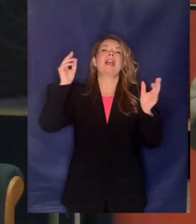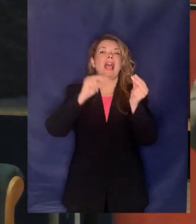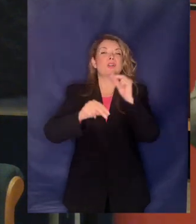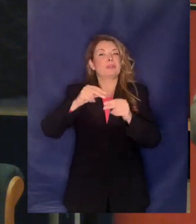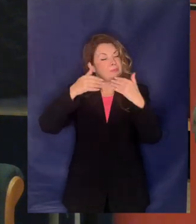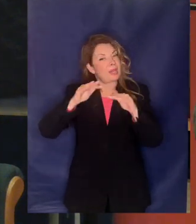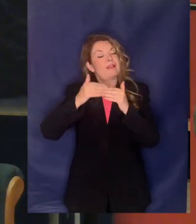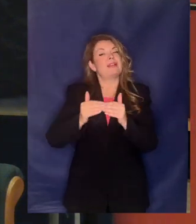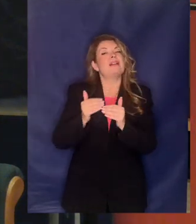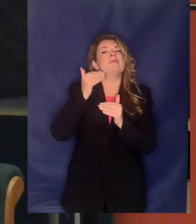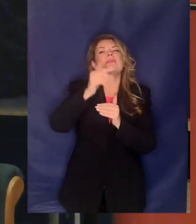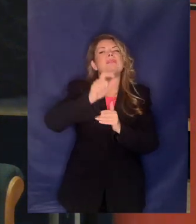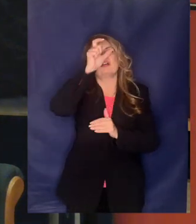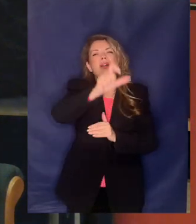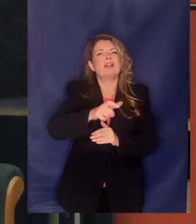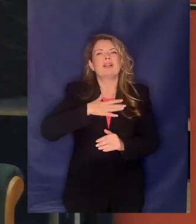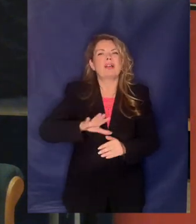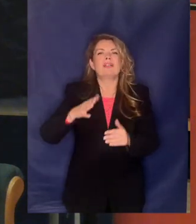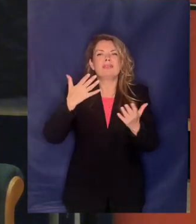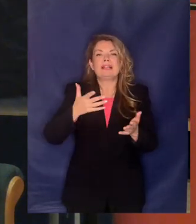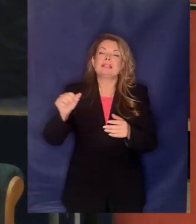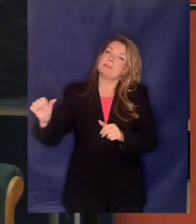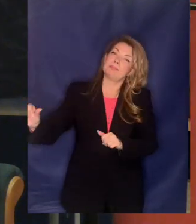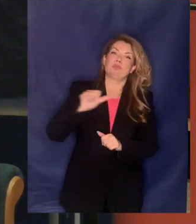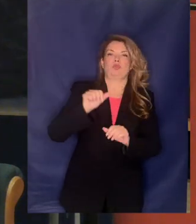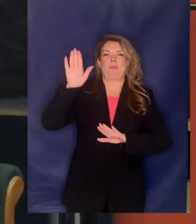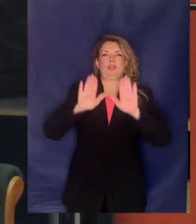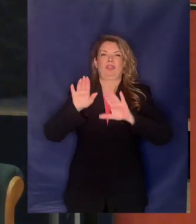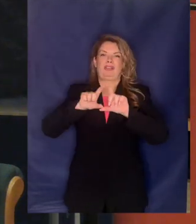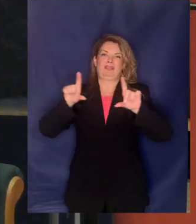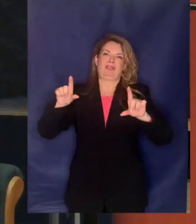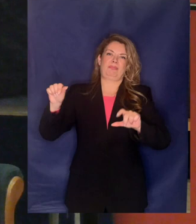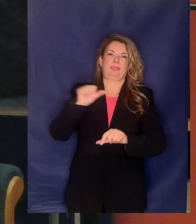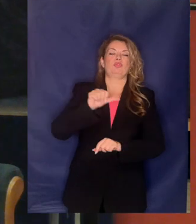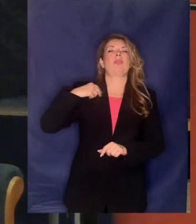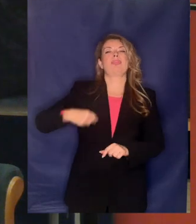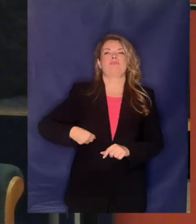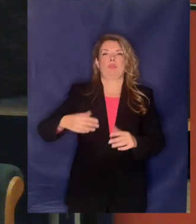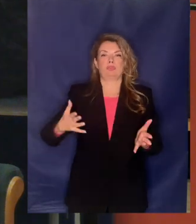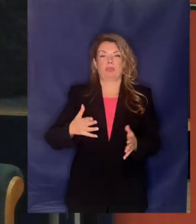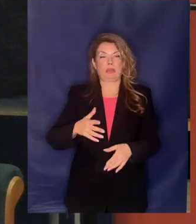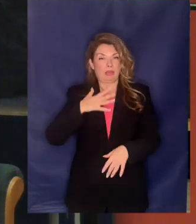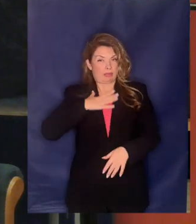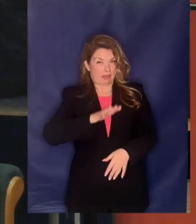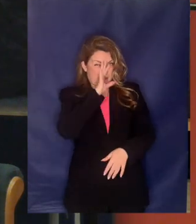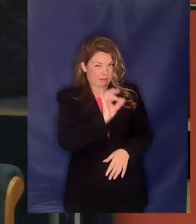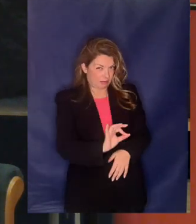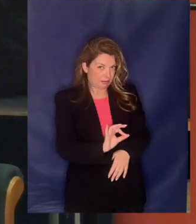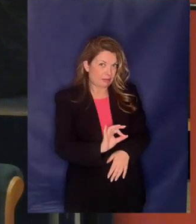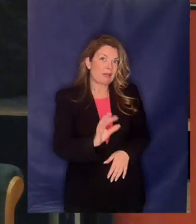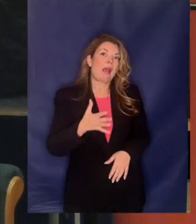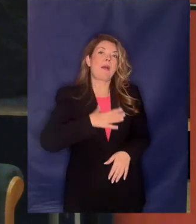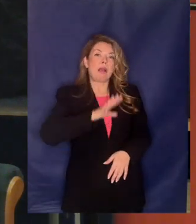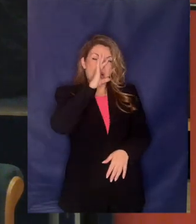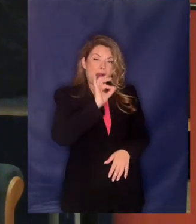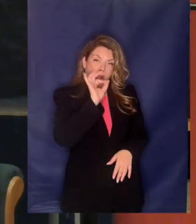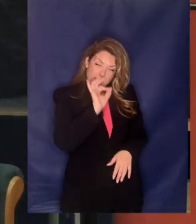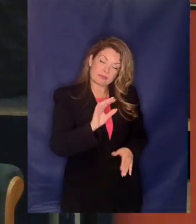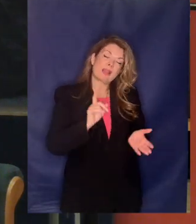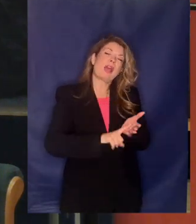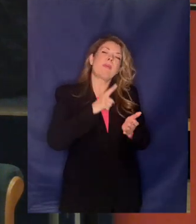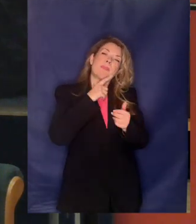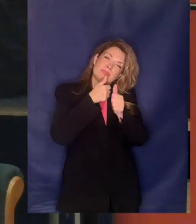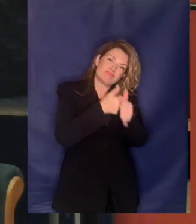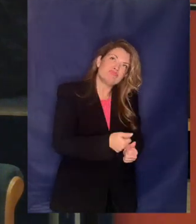προχωρήσει στην επιστροφή των μετοχών αν ήθελε να το κάνει θα έπρεπε να εφαρμόσει τις αποφάσεις του ΣΤΕ